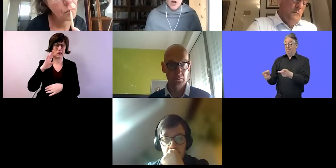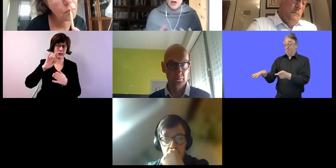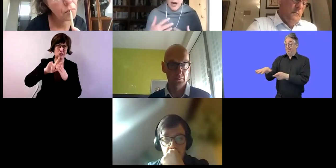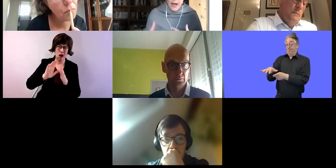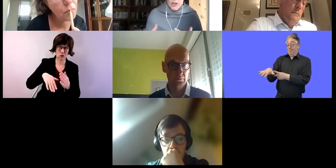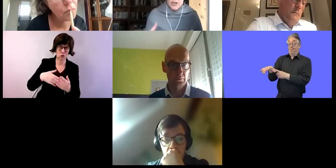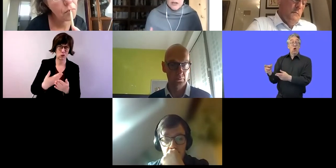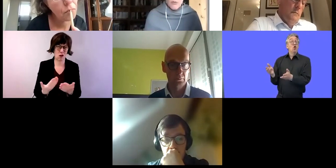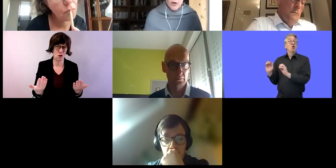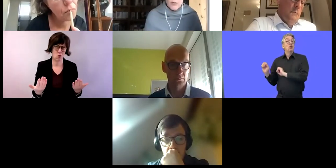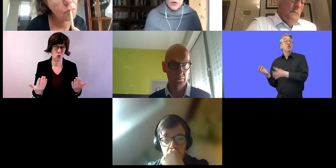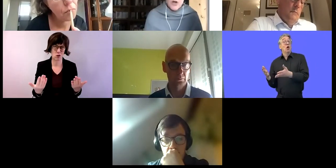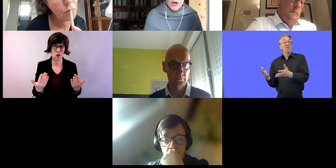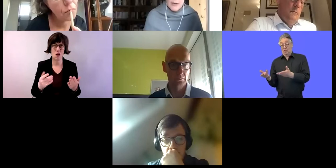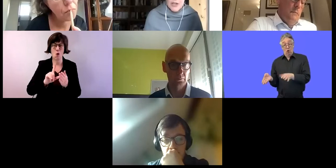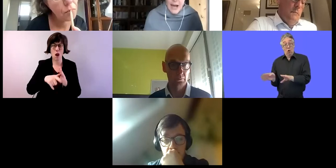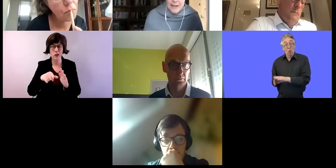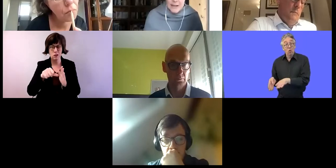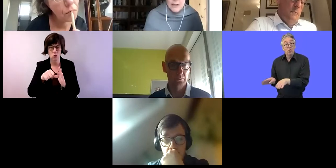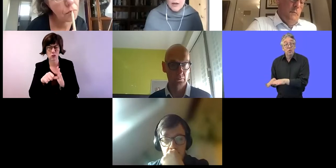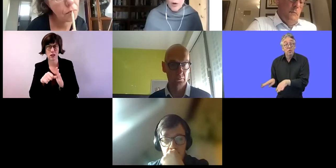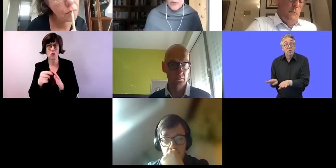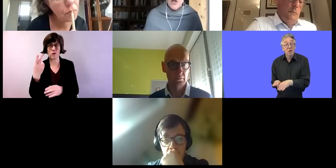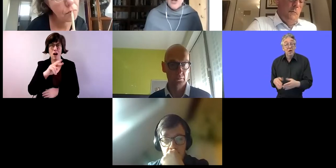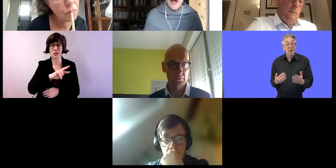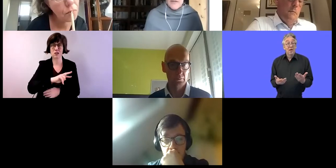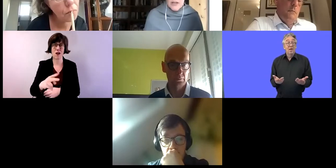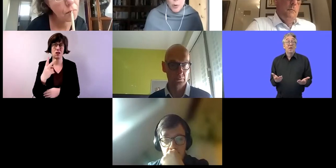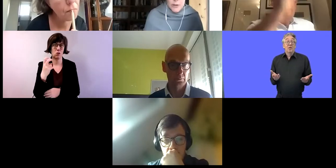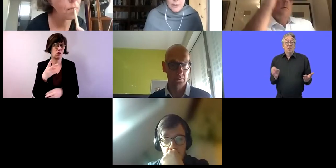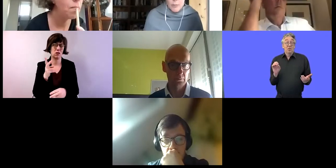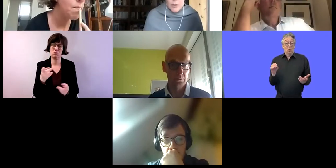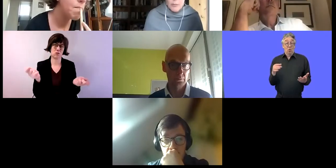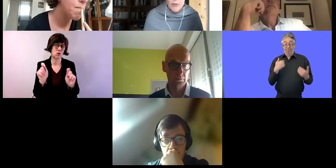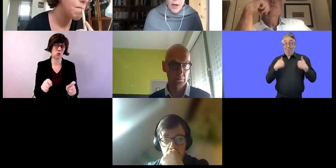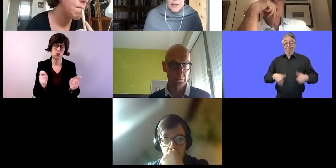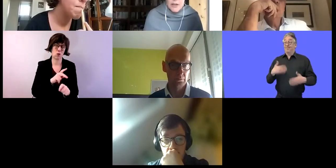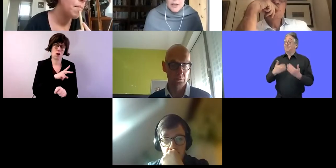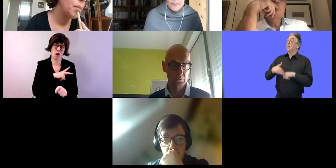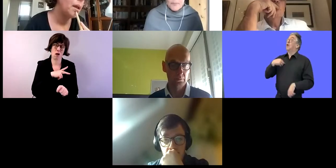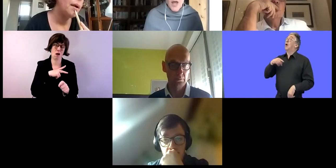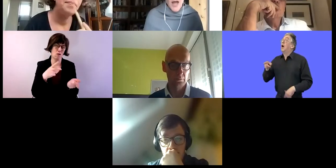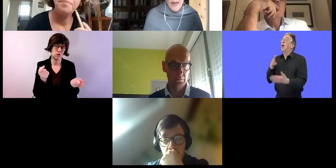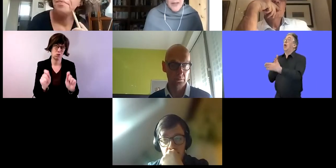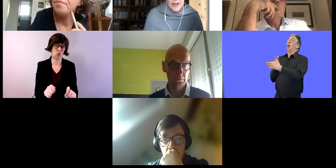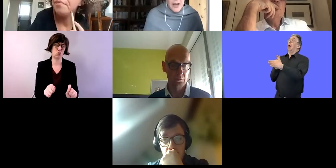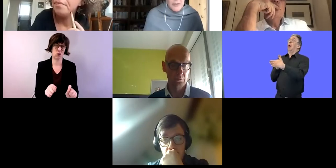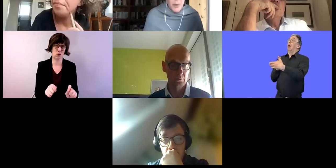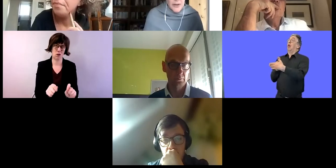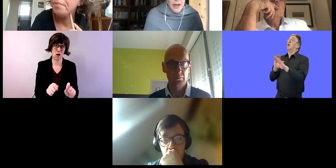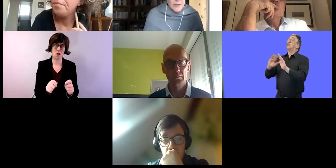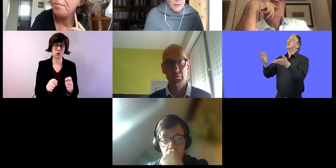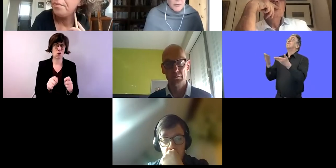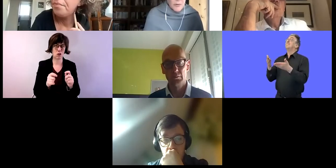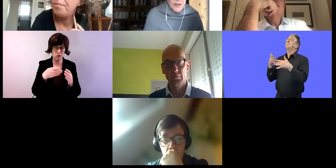Die Dienstleistungszentren mussten 2020 oft schließen, blieben lange geschlossen. Dadurch konnte man also sie nicht mehr